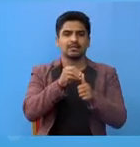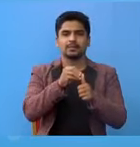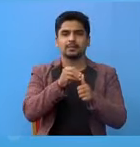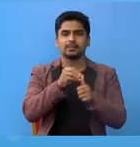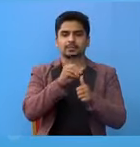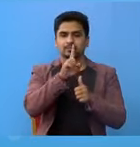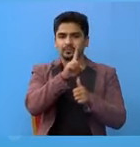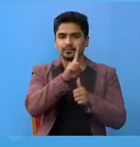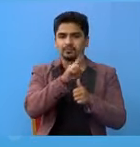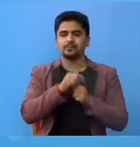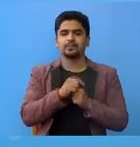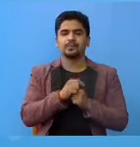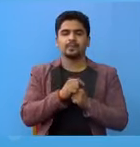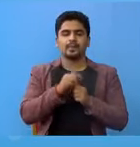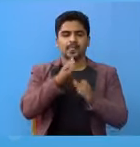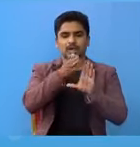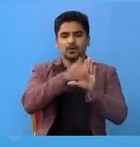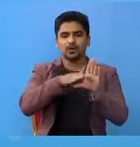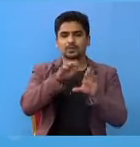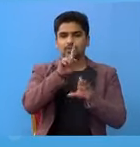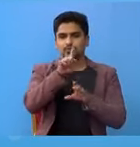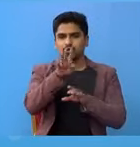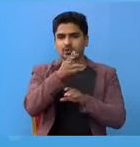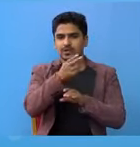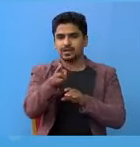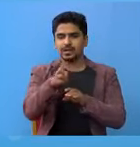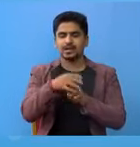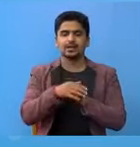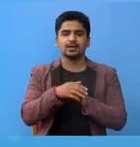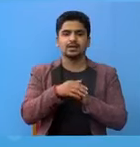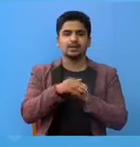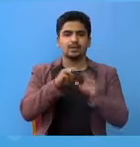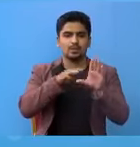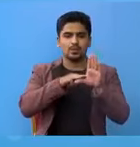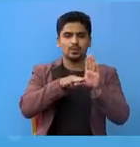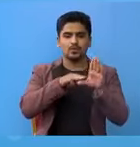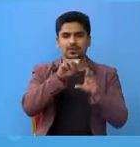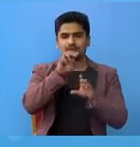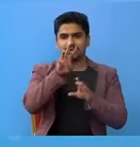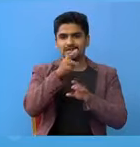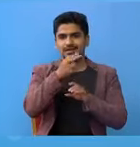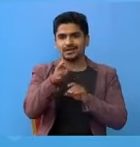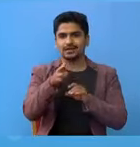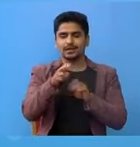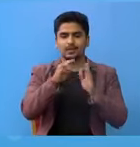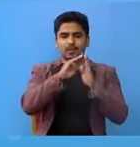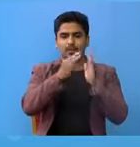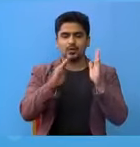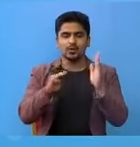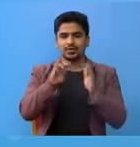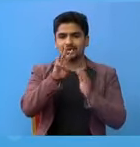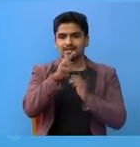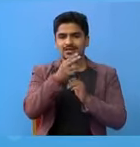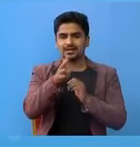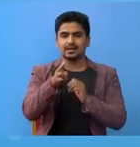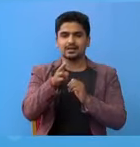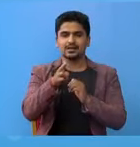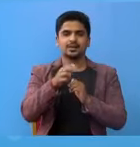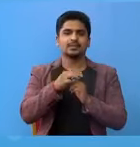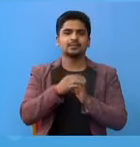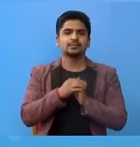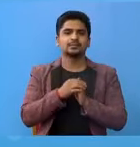का एक जना, ललितपूर का चौदा जना, महत्तरी का तीन जना, मकवानपूर का तीन जना,